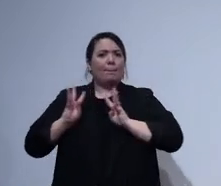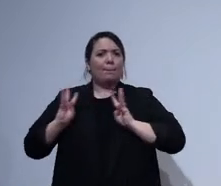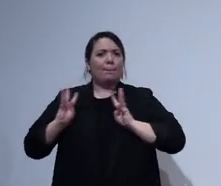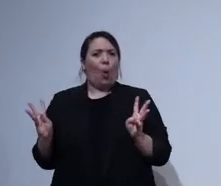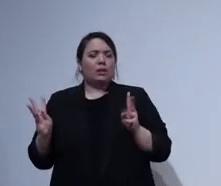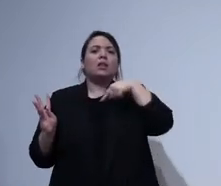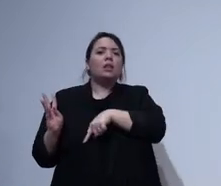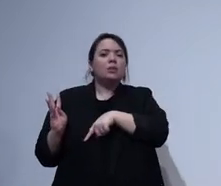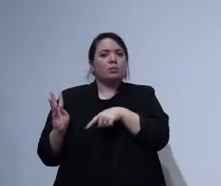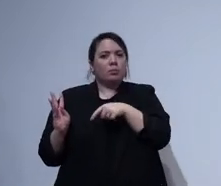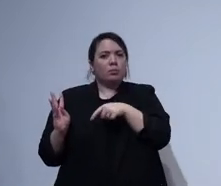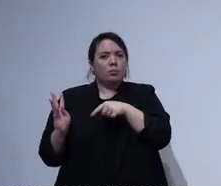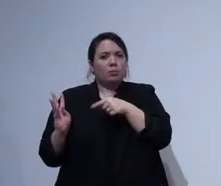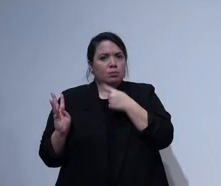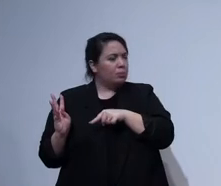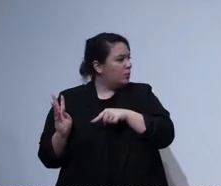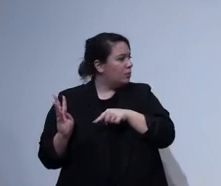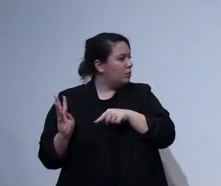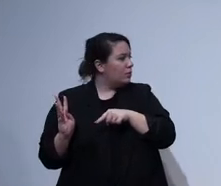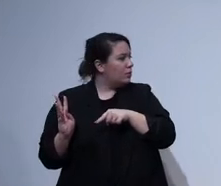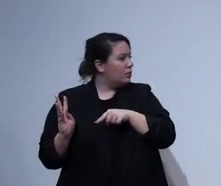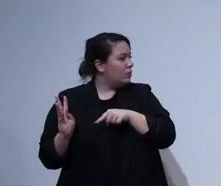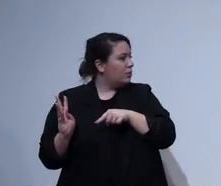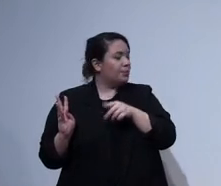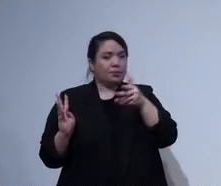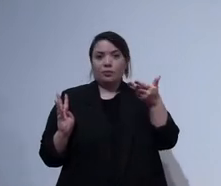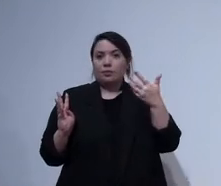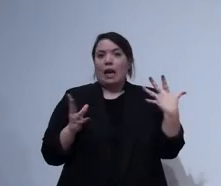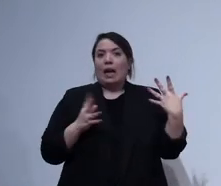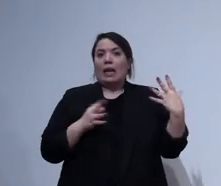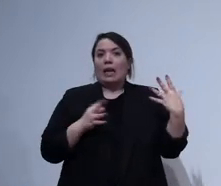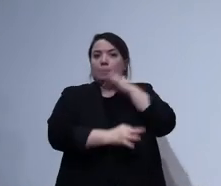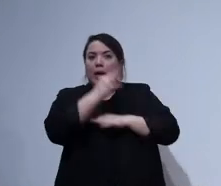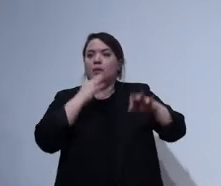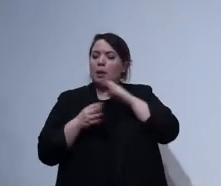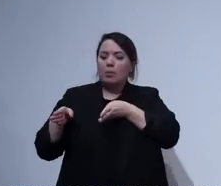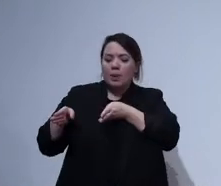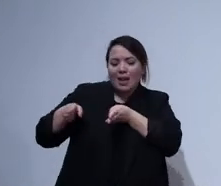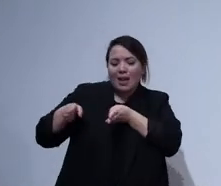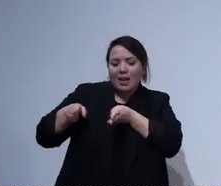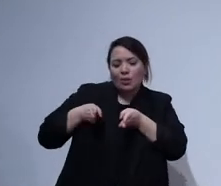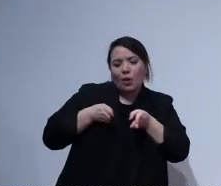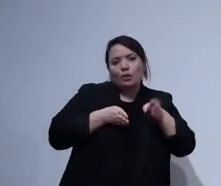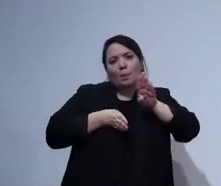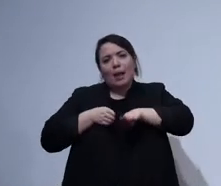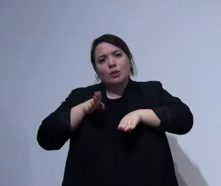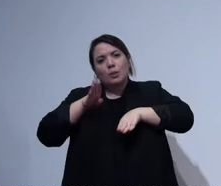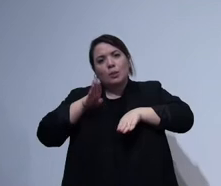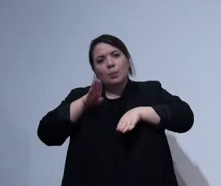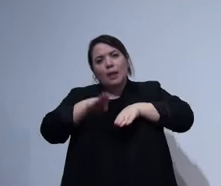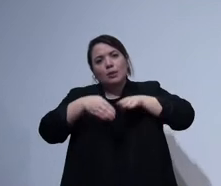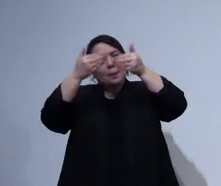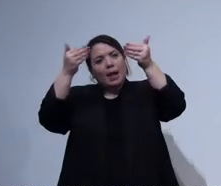percorso per rendere piano piano la piattaforma e l